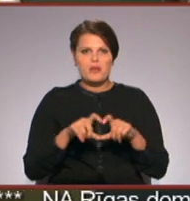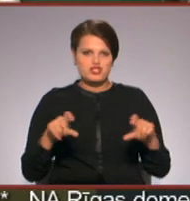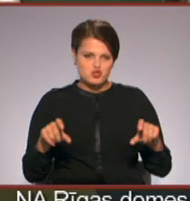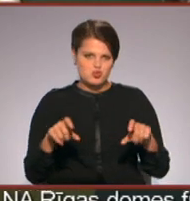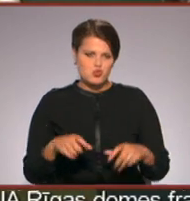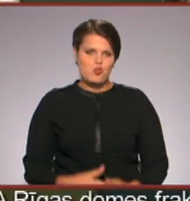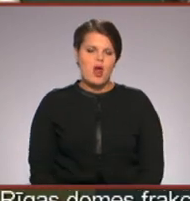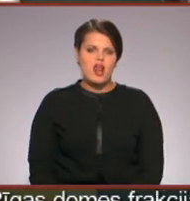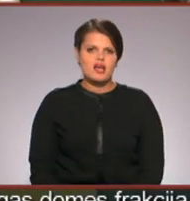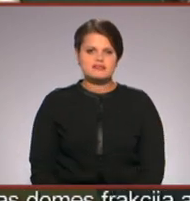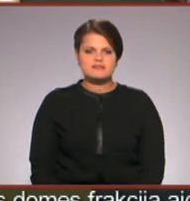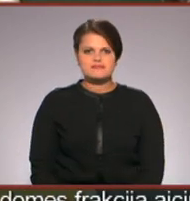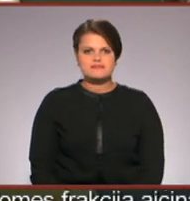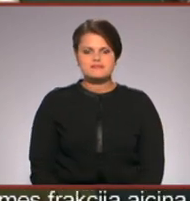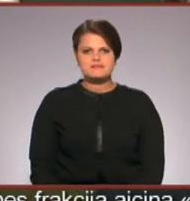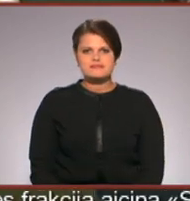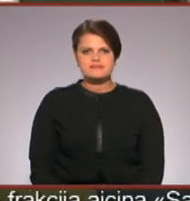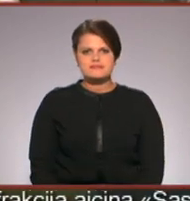Sandara Lietāni, Andris Spāns, TV Spektrs.